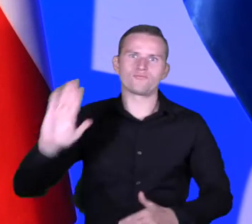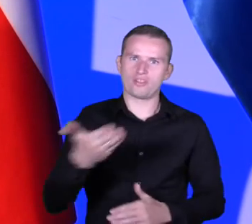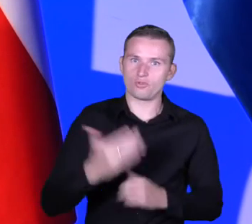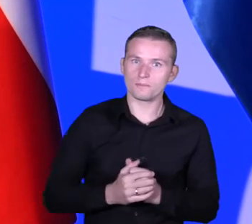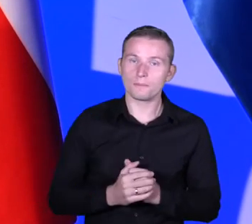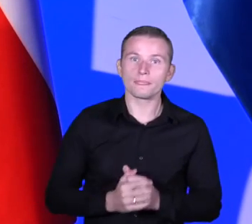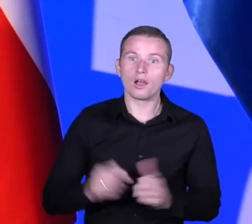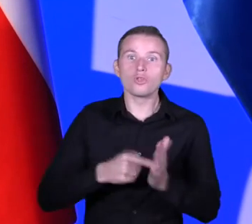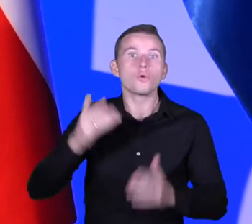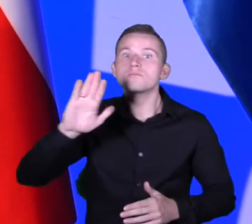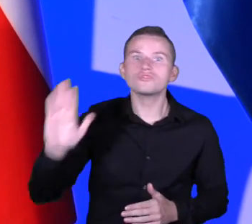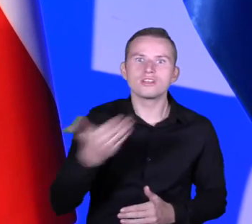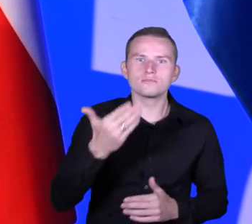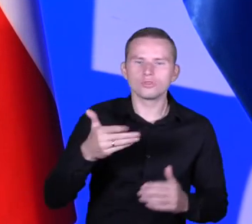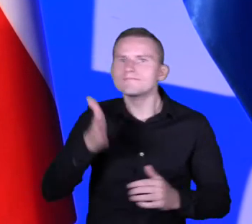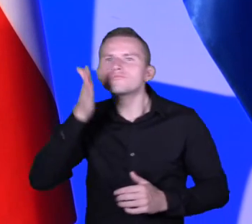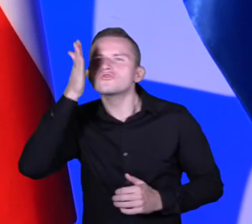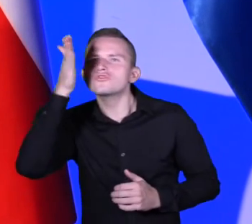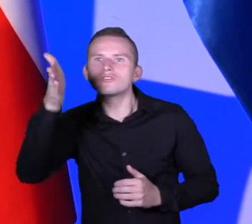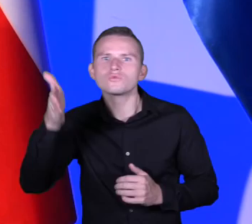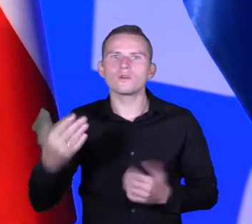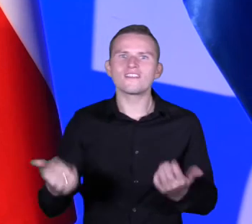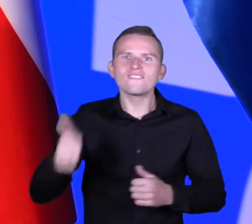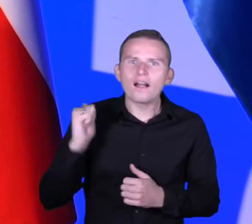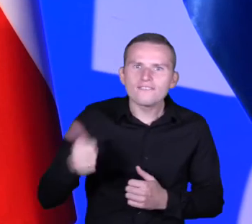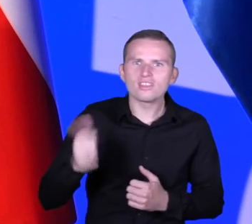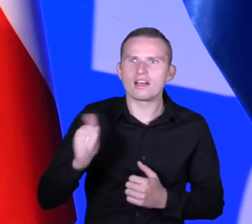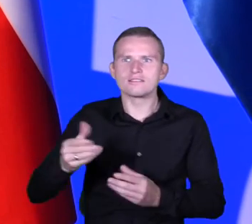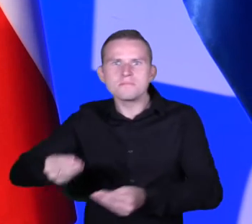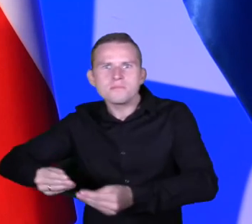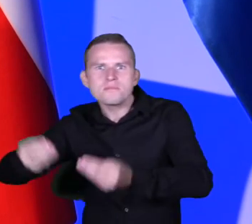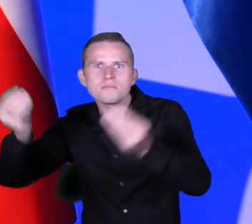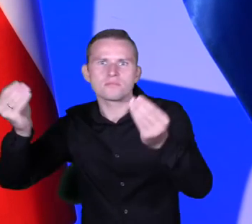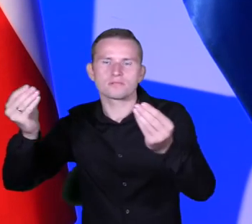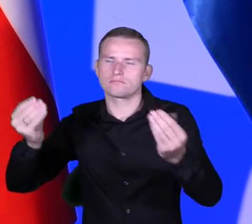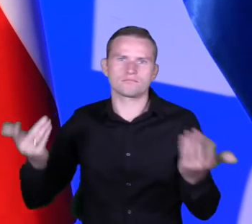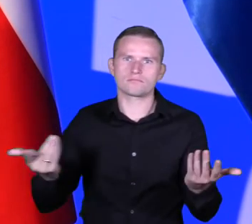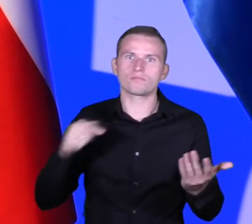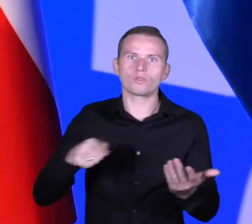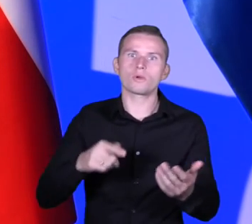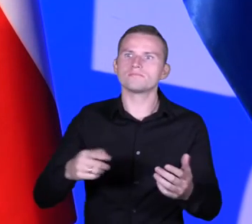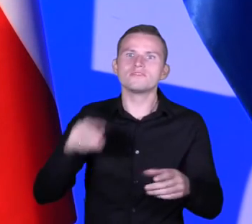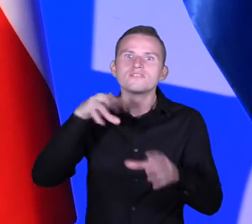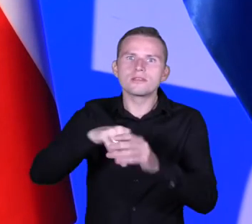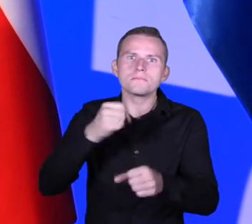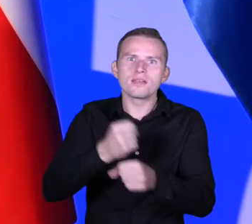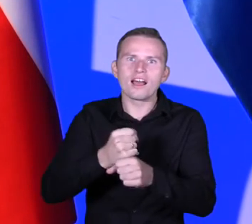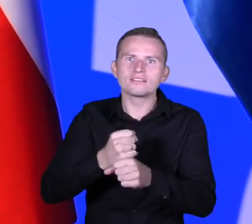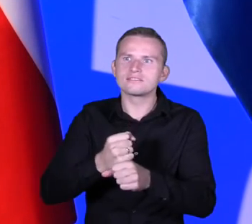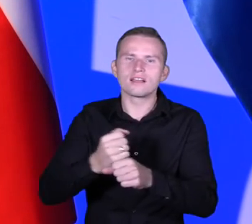właśnie te kompetencje przyszłości są odmieniane przez wszystkie przypadki. Tam mówimy o pracy zespołowej, mówimy o